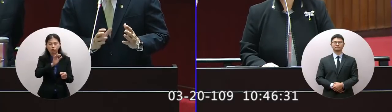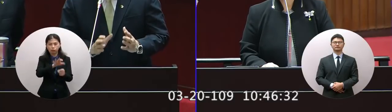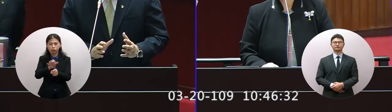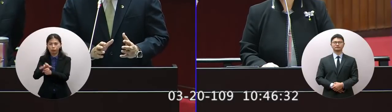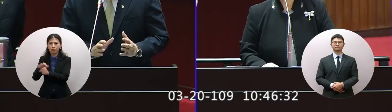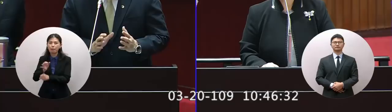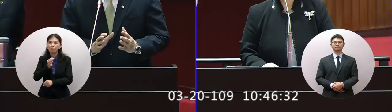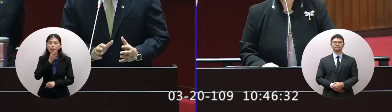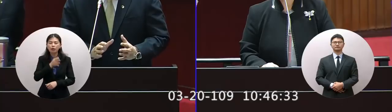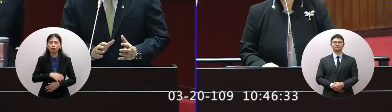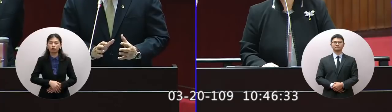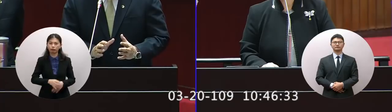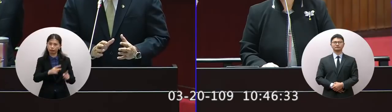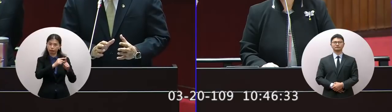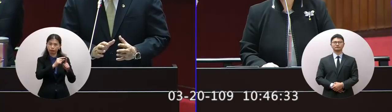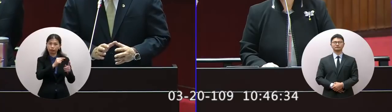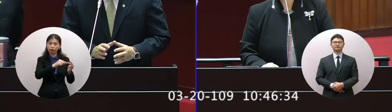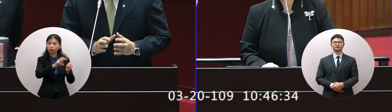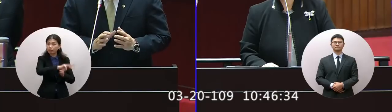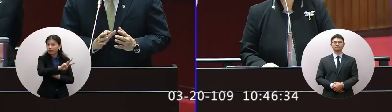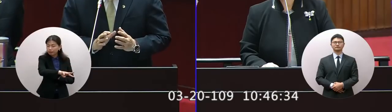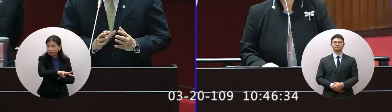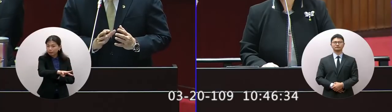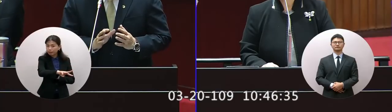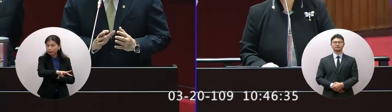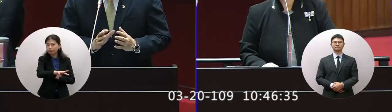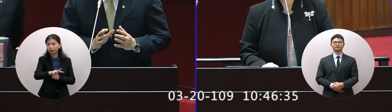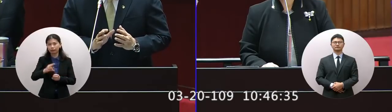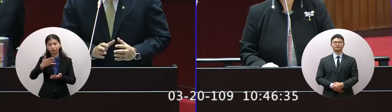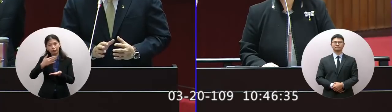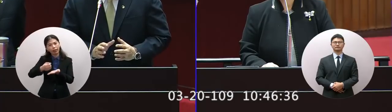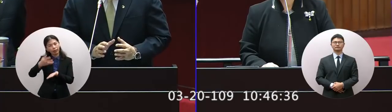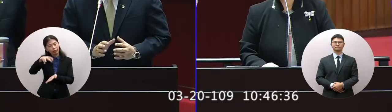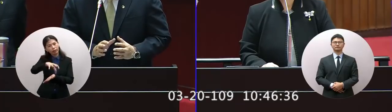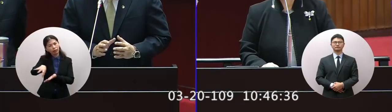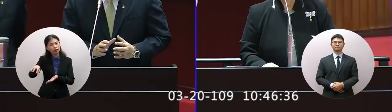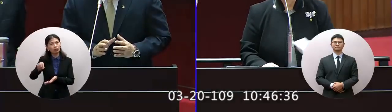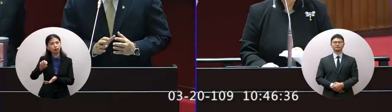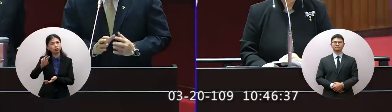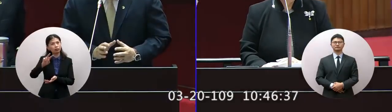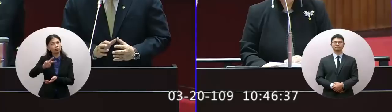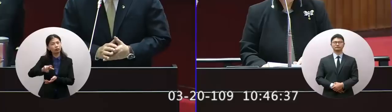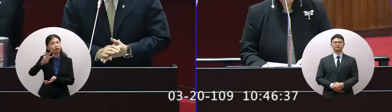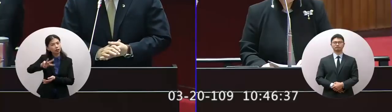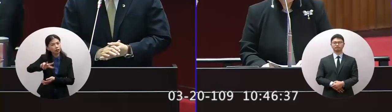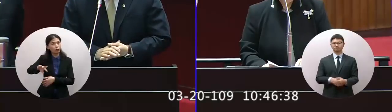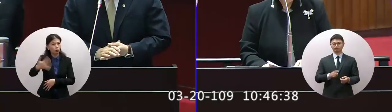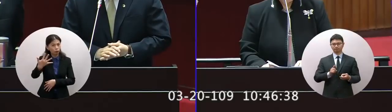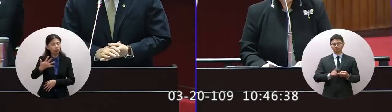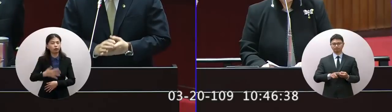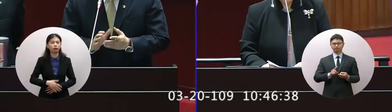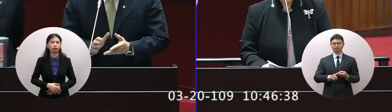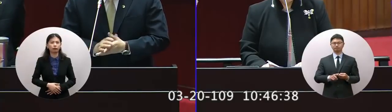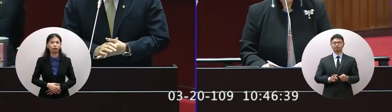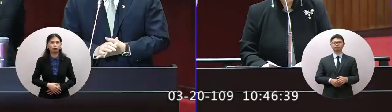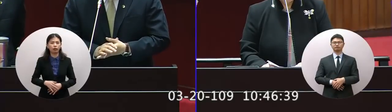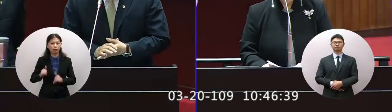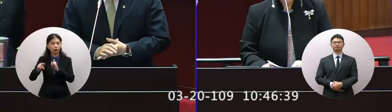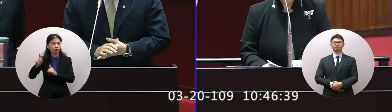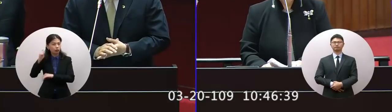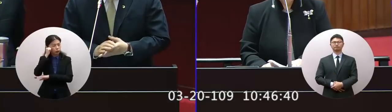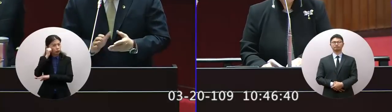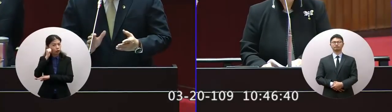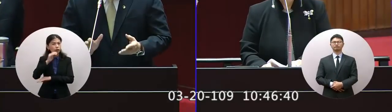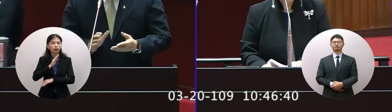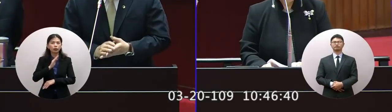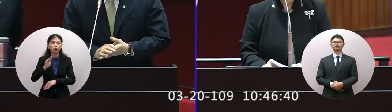部分因為旅行社是3000家那旅宿業是大概3500家那當然民宿業是